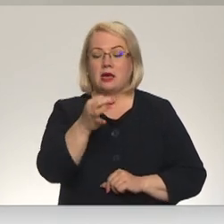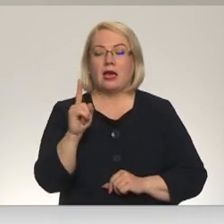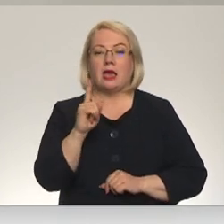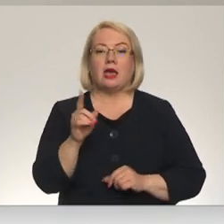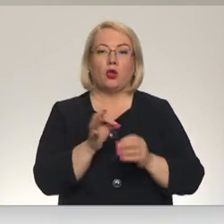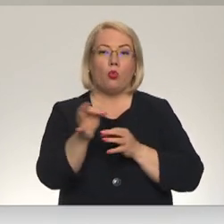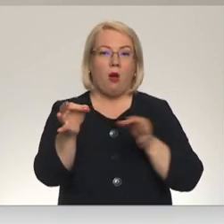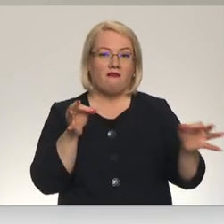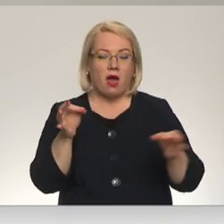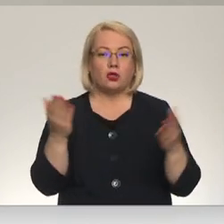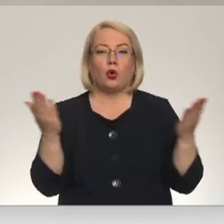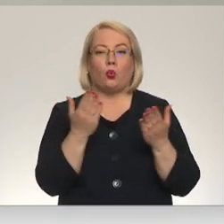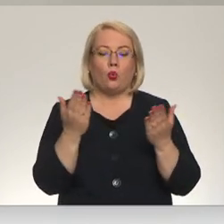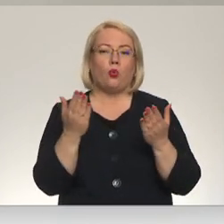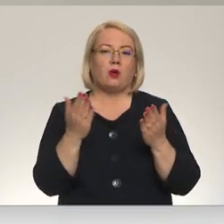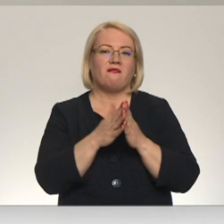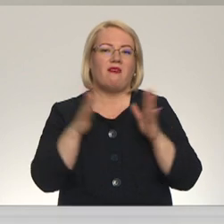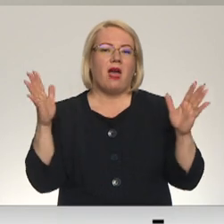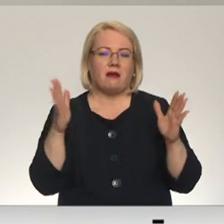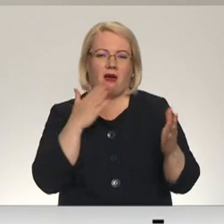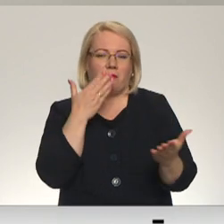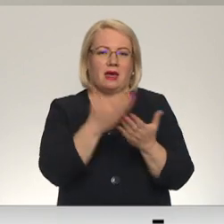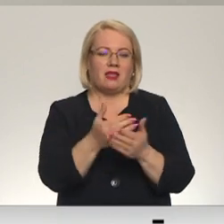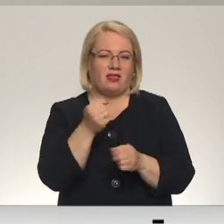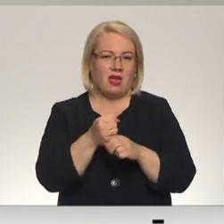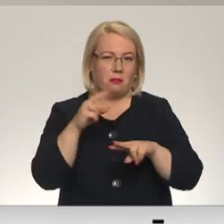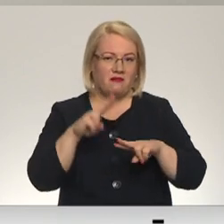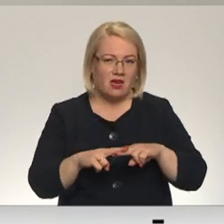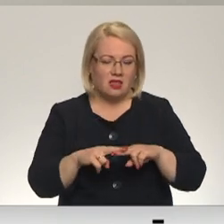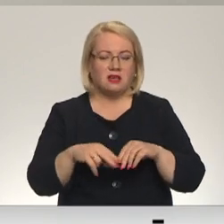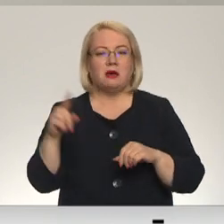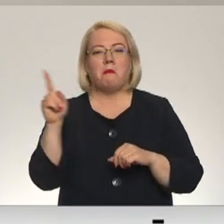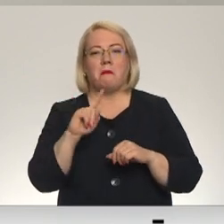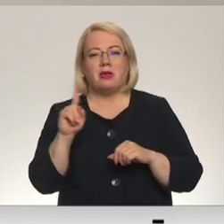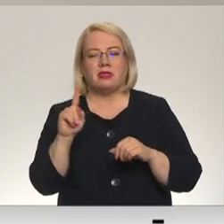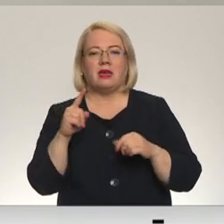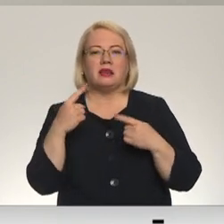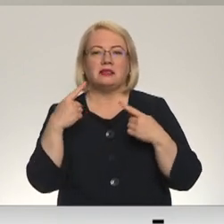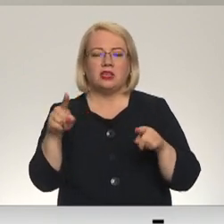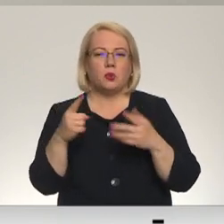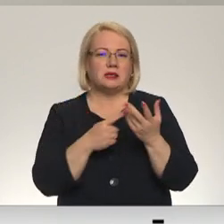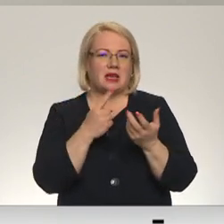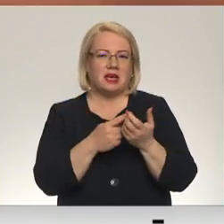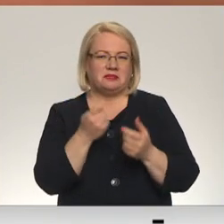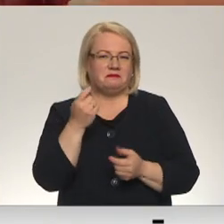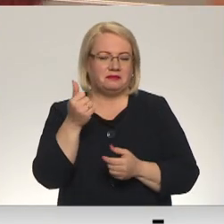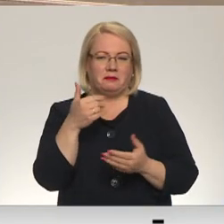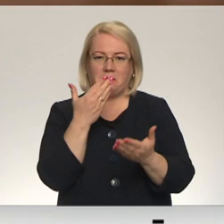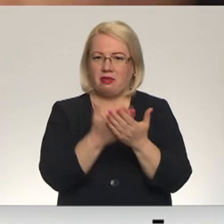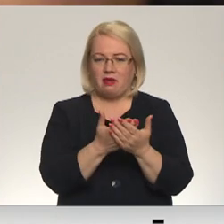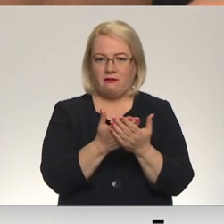lielāks iedāvāt to darbu vietu spēc, un ir novadi, kur šis spēc ir niecīgs, vai pat nav vispār.